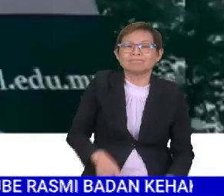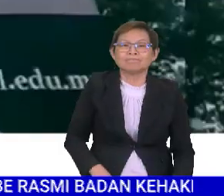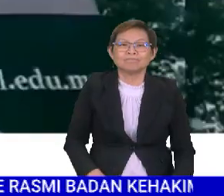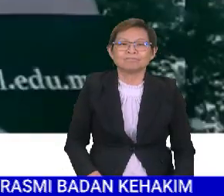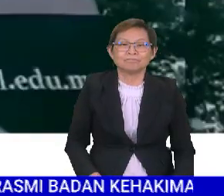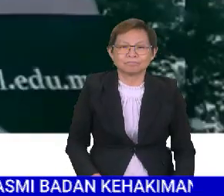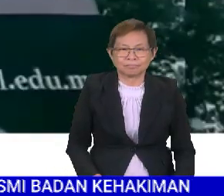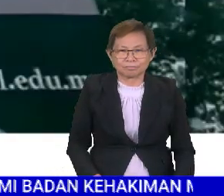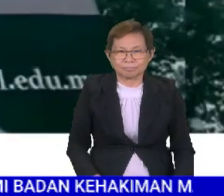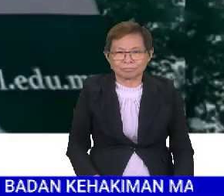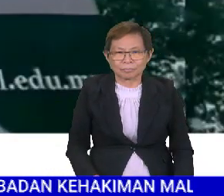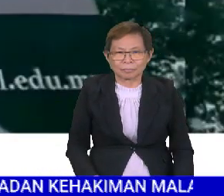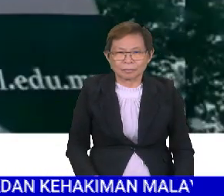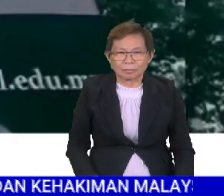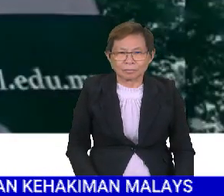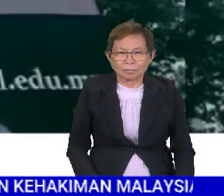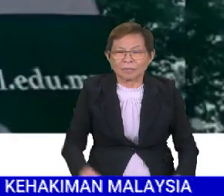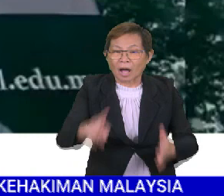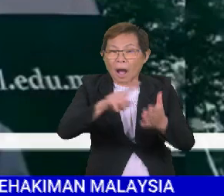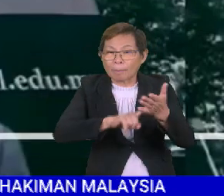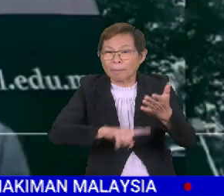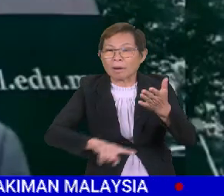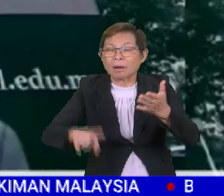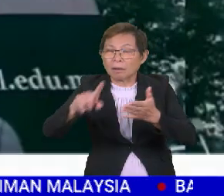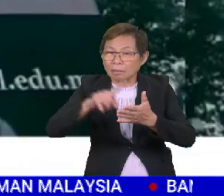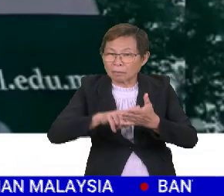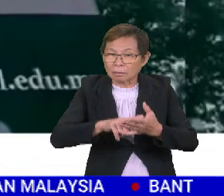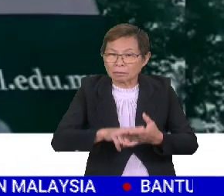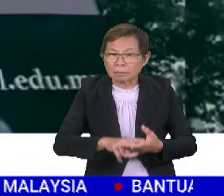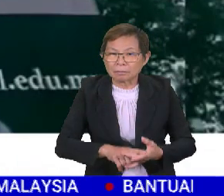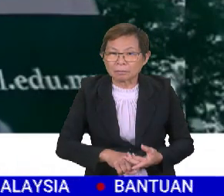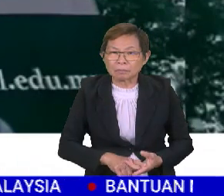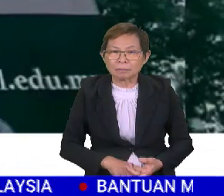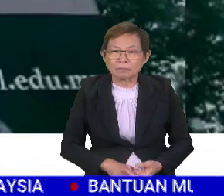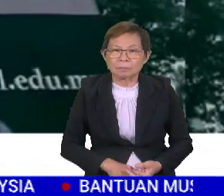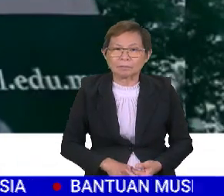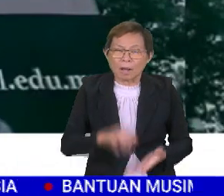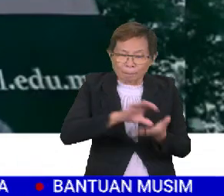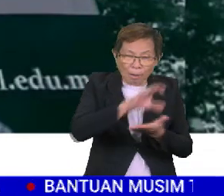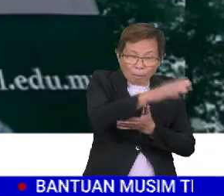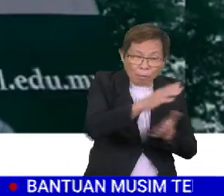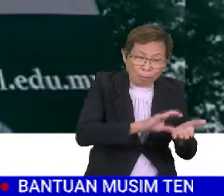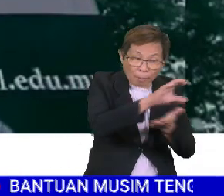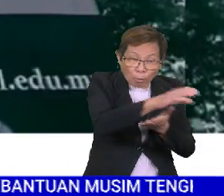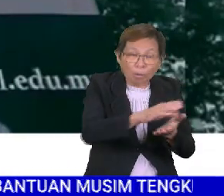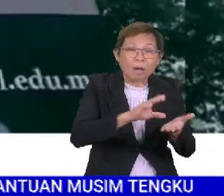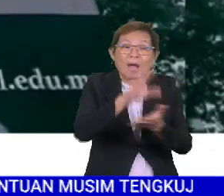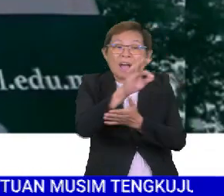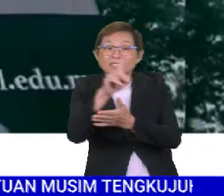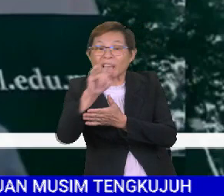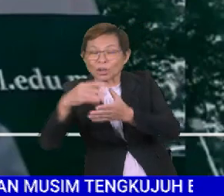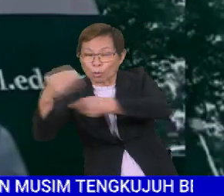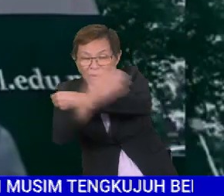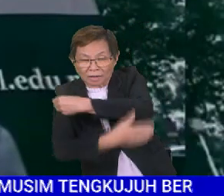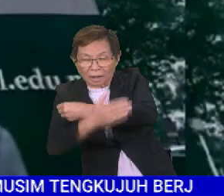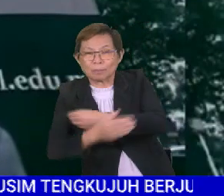OPR tidak dinaikkan. Apa yang dikuatari adalah pelabur-pelabur terutamanya pelabur luar negara yang menyertai